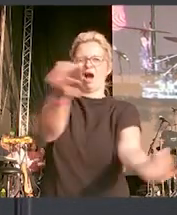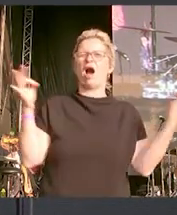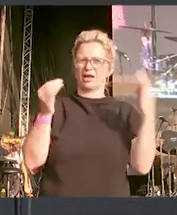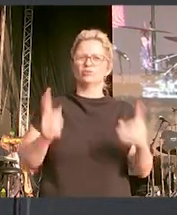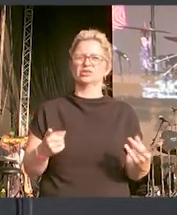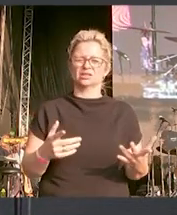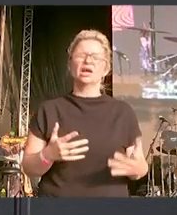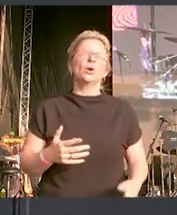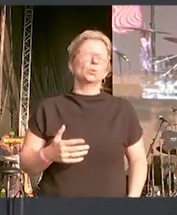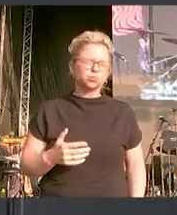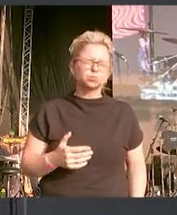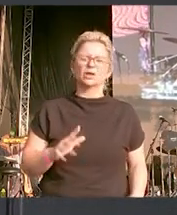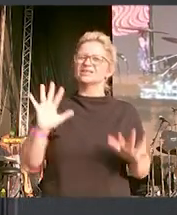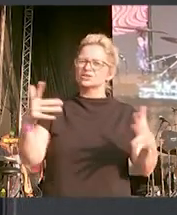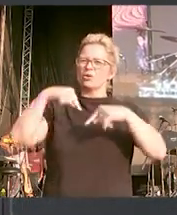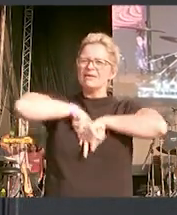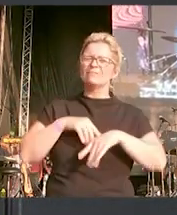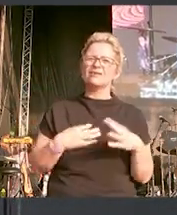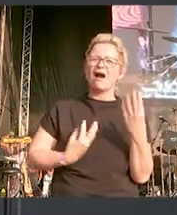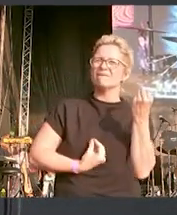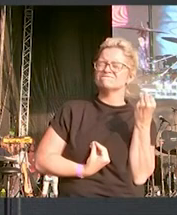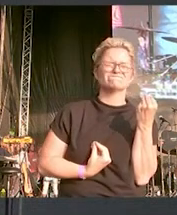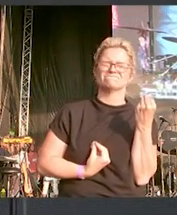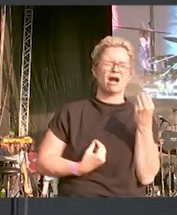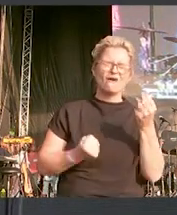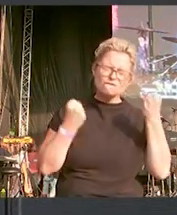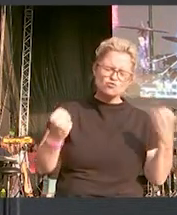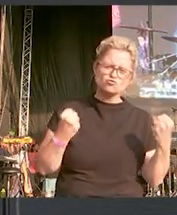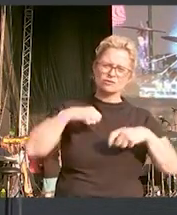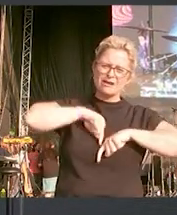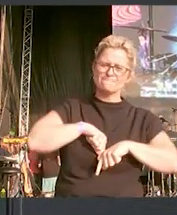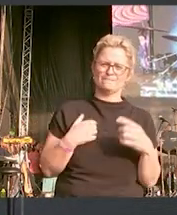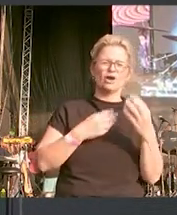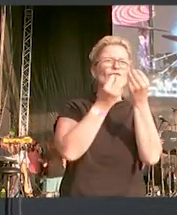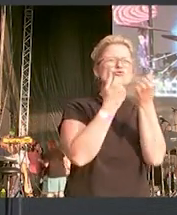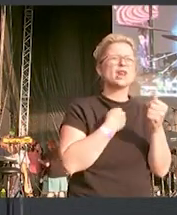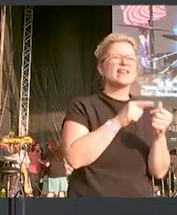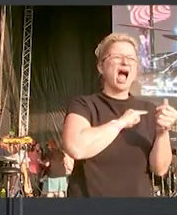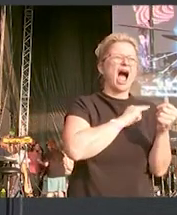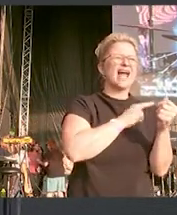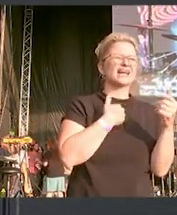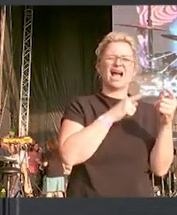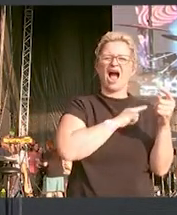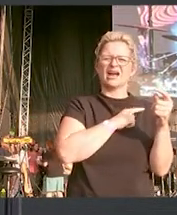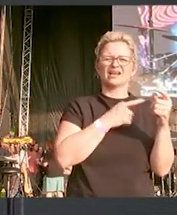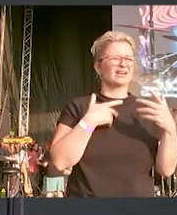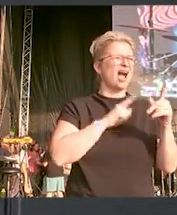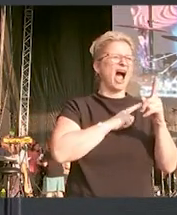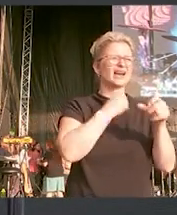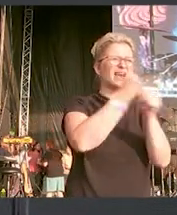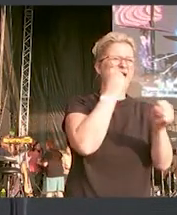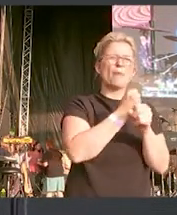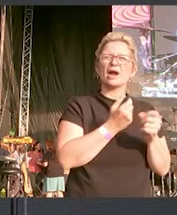Das bittere, schamvolle Gefühl und auch das wütende Gefühl, was der Verlust der eigenen